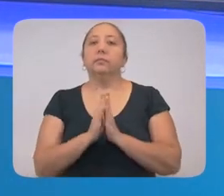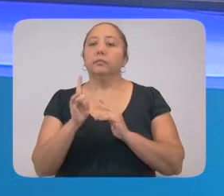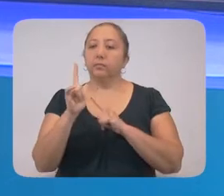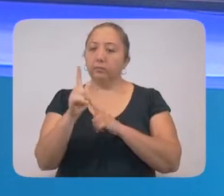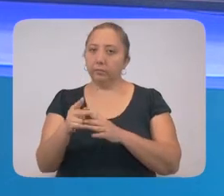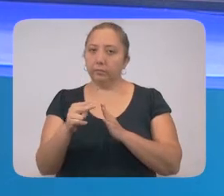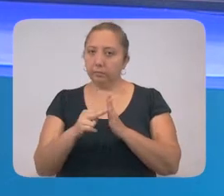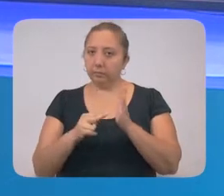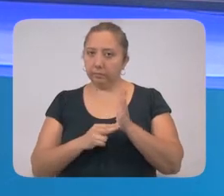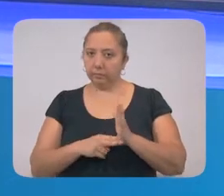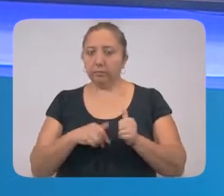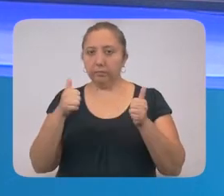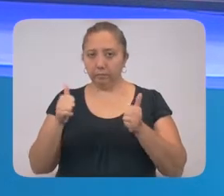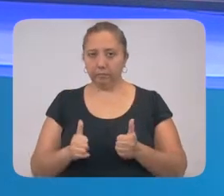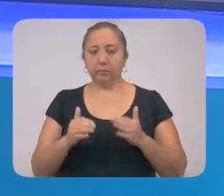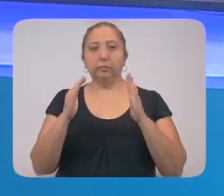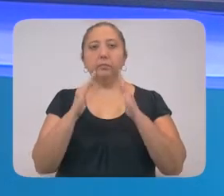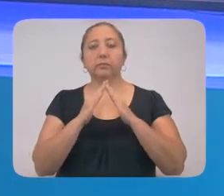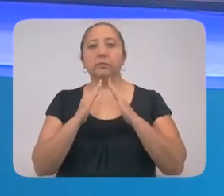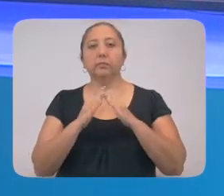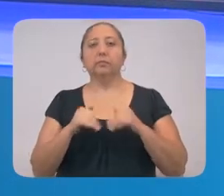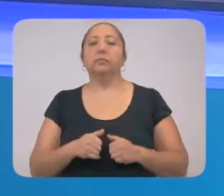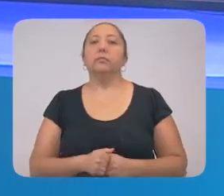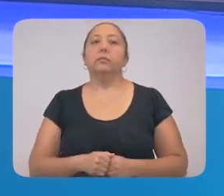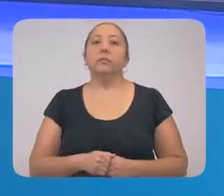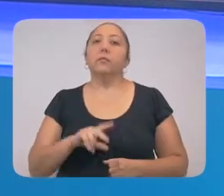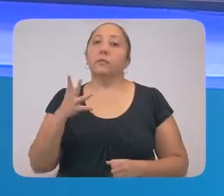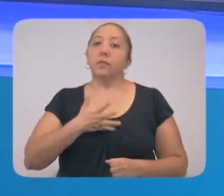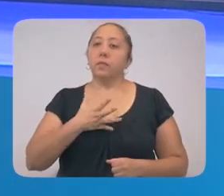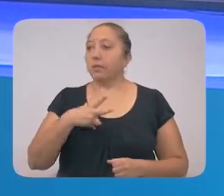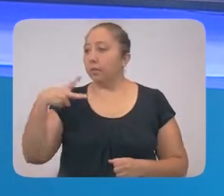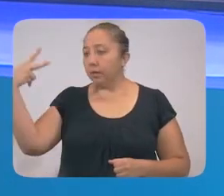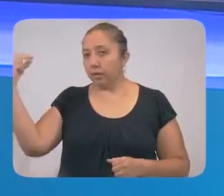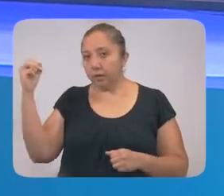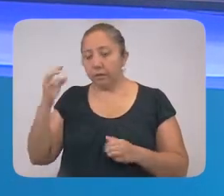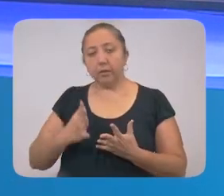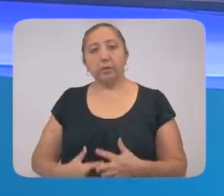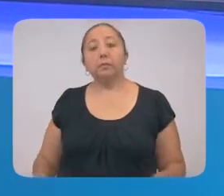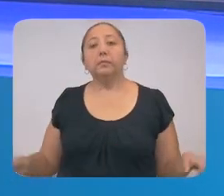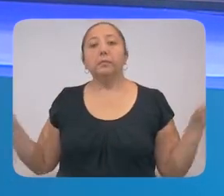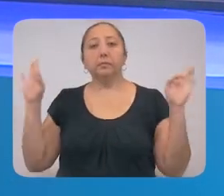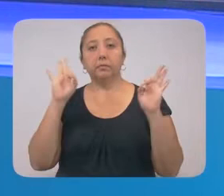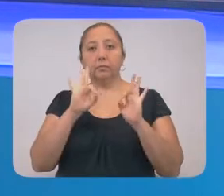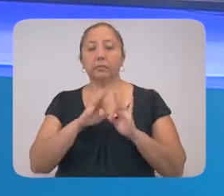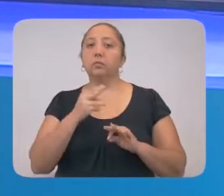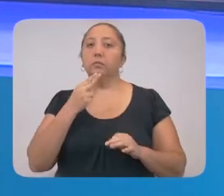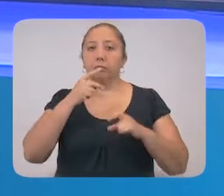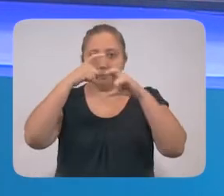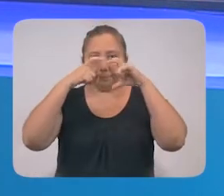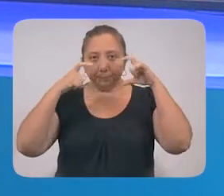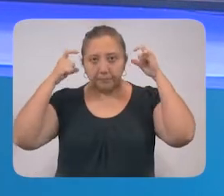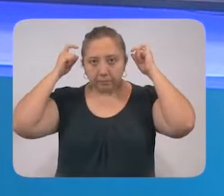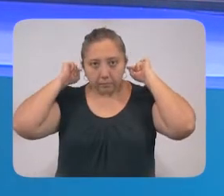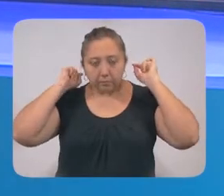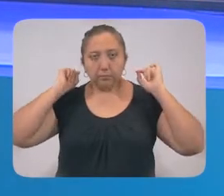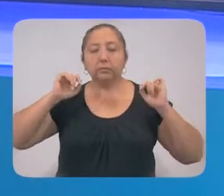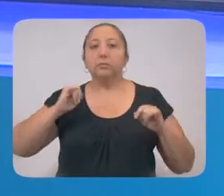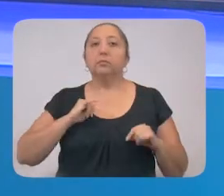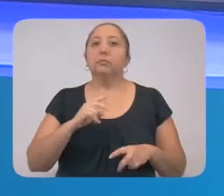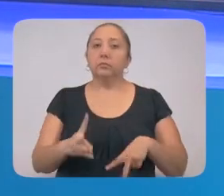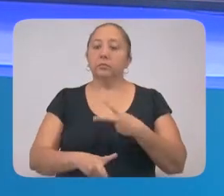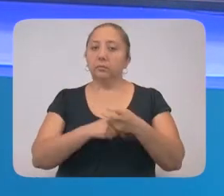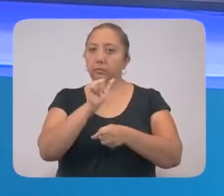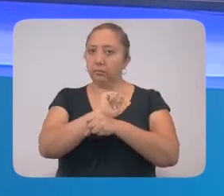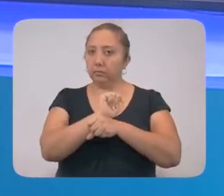Le balobjela, matupatal u amobetal. Tialu yugeltal u lakwa base, ujala si yukatanezog ujezik jejelas chikulil. Tu numero il,